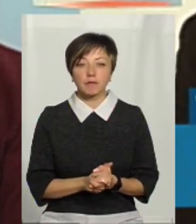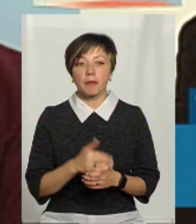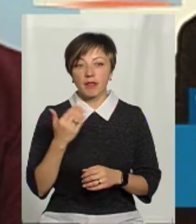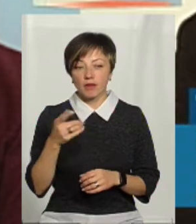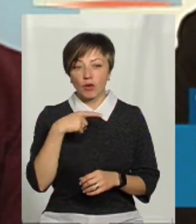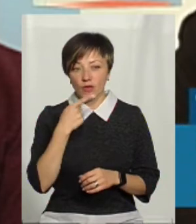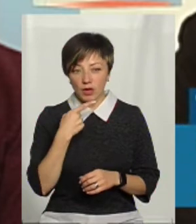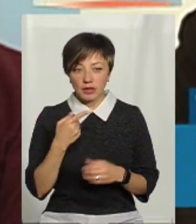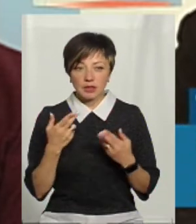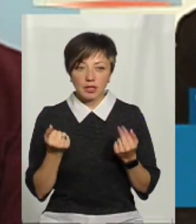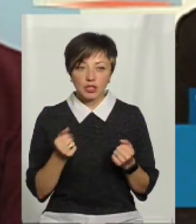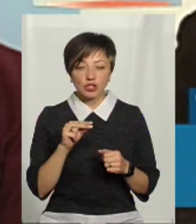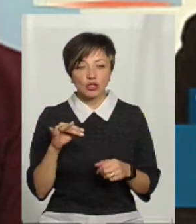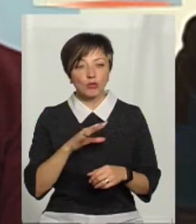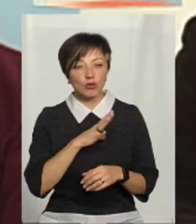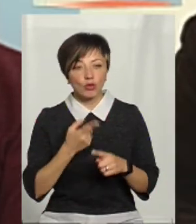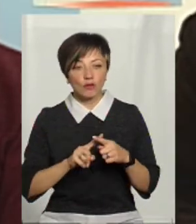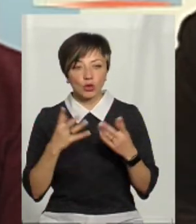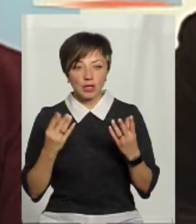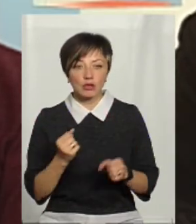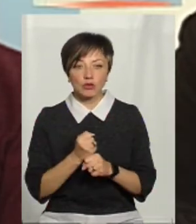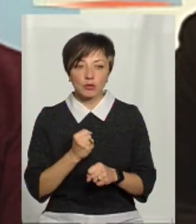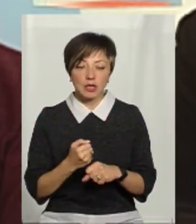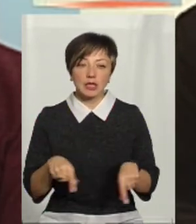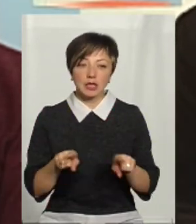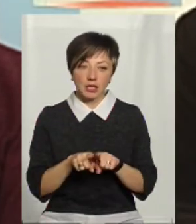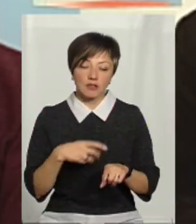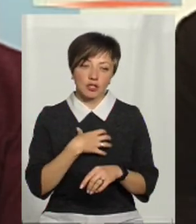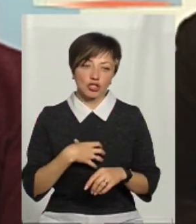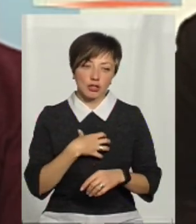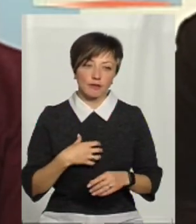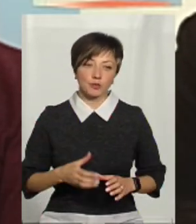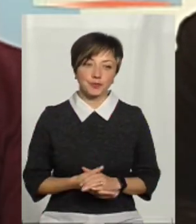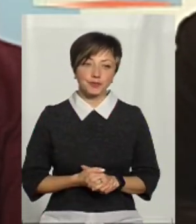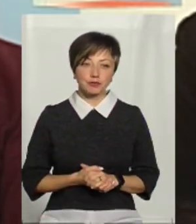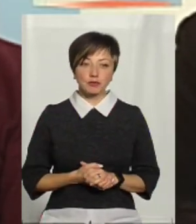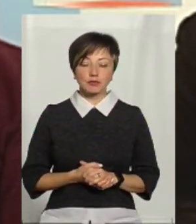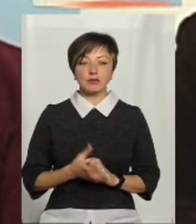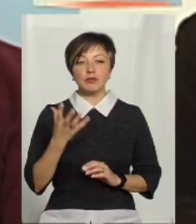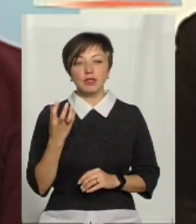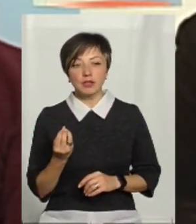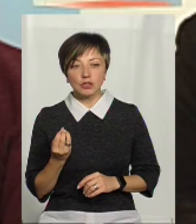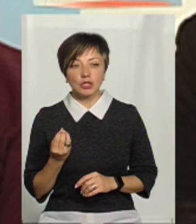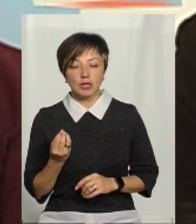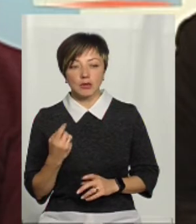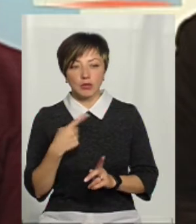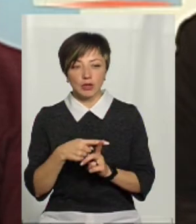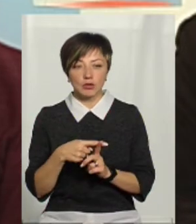води. Я, про говорили, чи воно було в той день зроблено, чи ні, це теж має значення. І ще тут